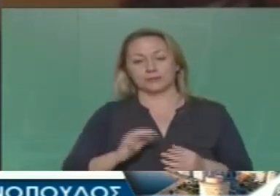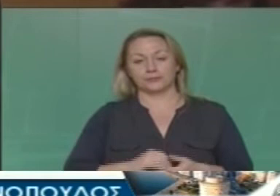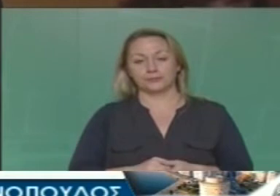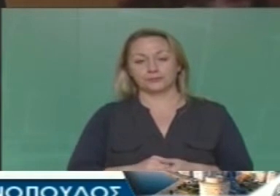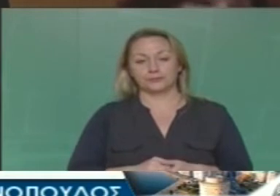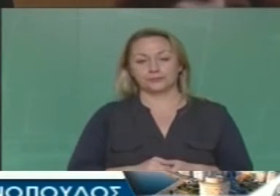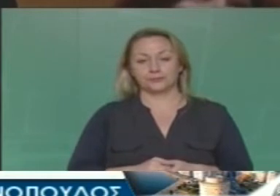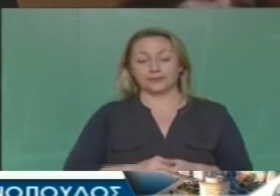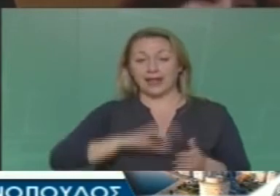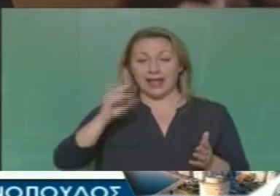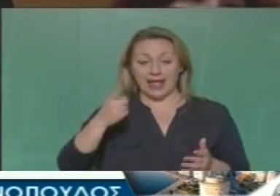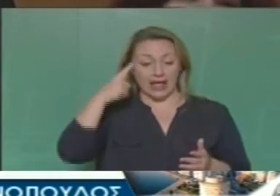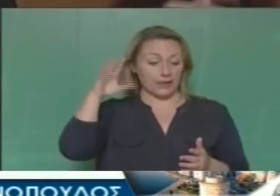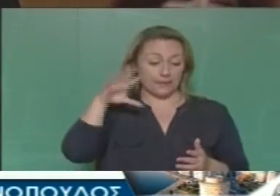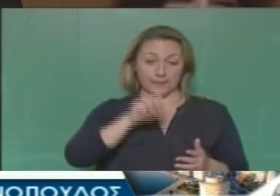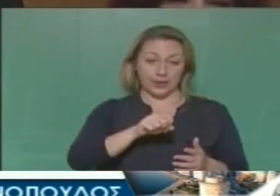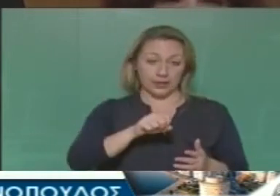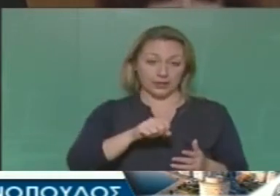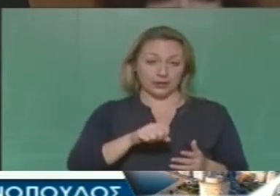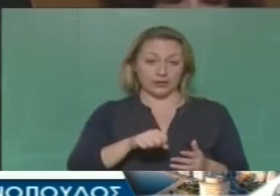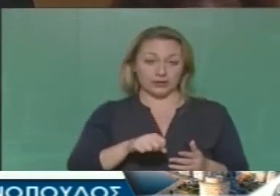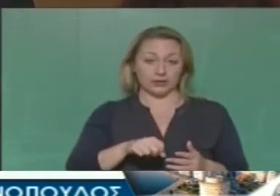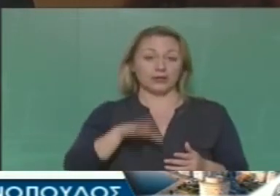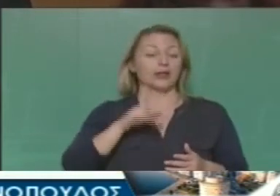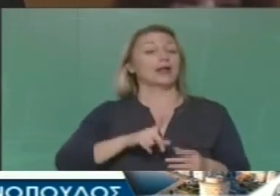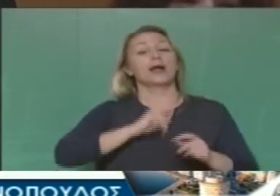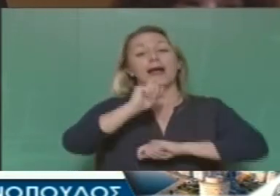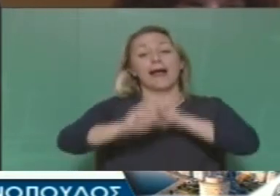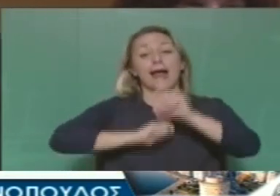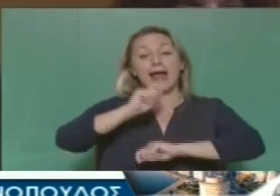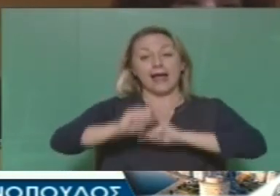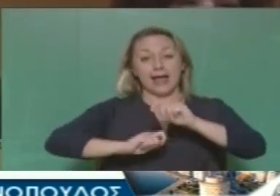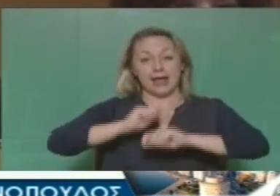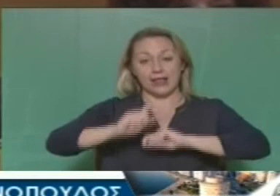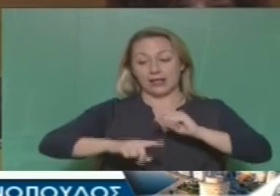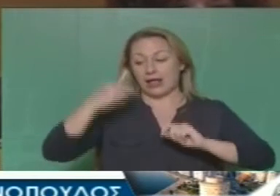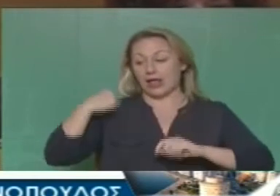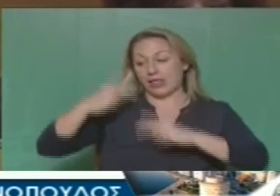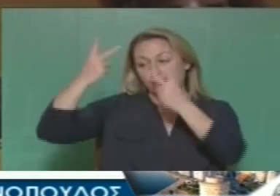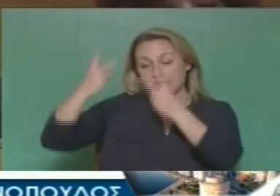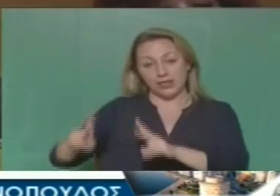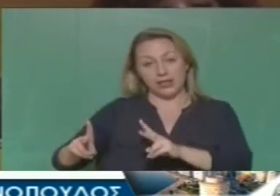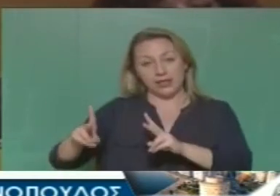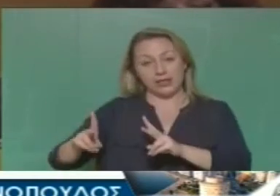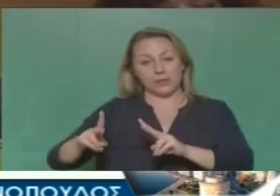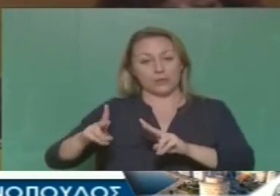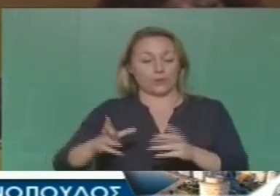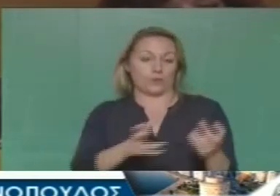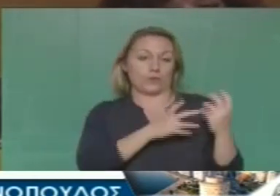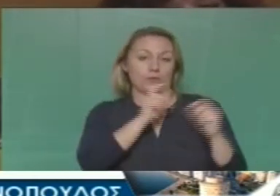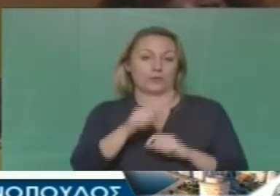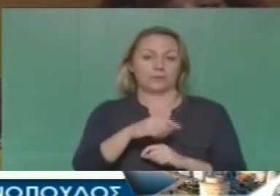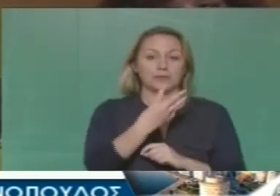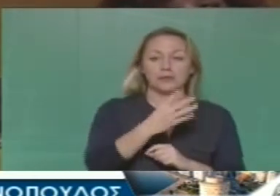αν σημείωσα καλά τα μοναδικά έργα που γίνονται μια αυτεπιστασία όπως μάθαμε να λέμε είναι 4-5 μελέτες